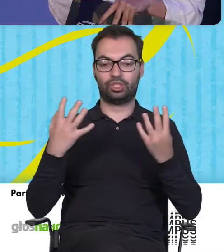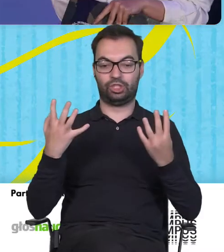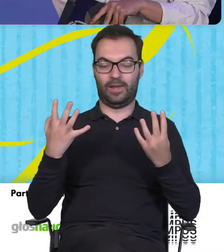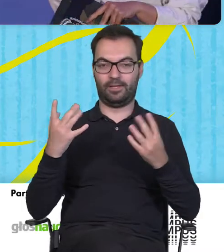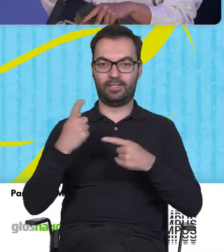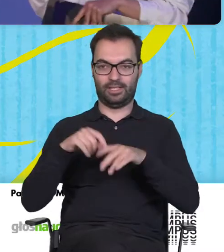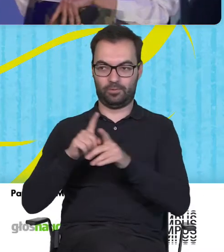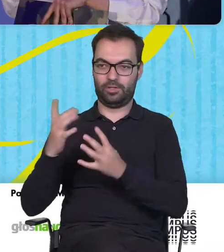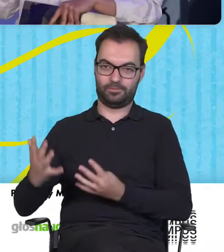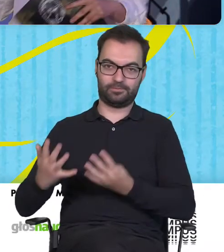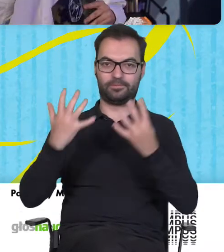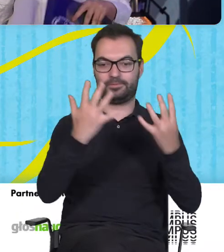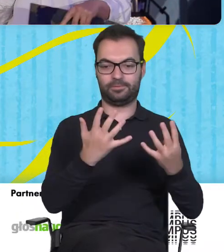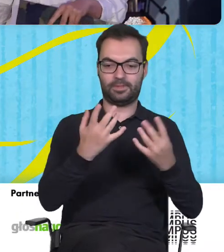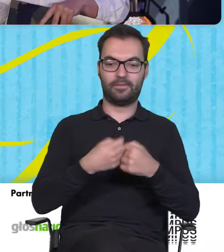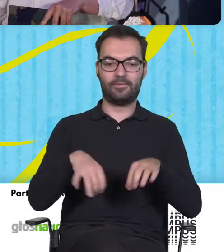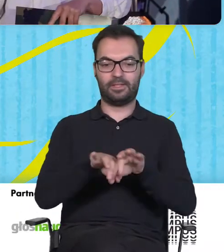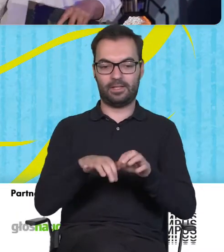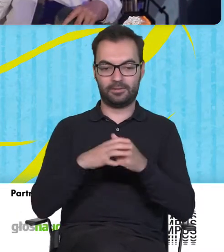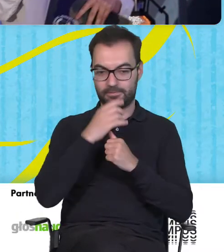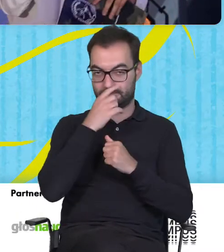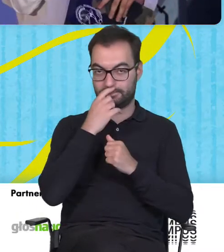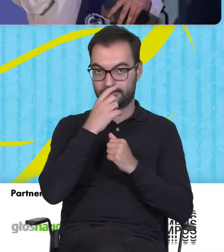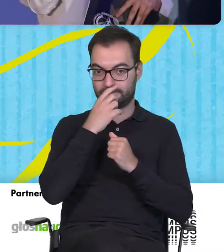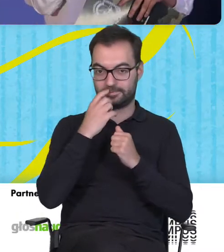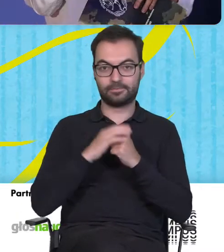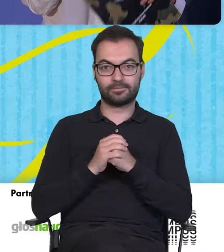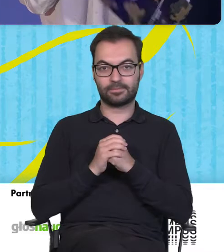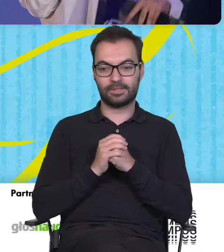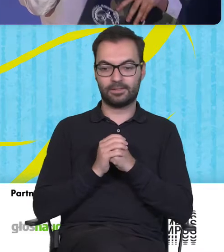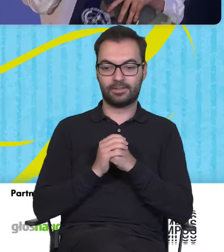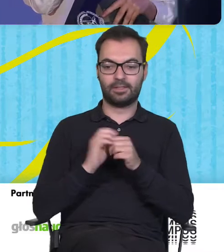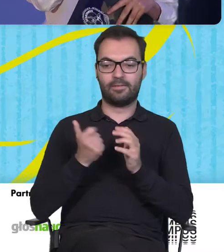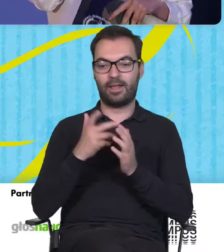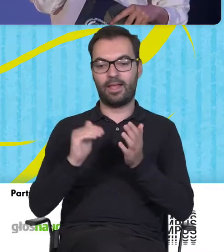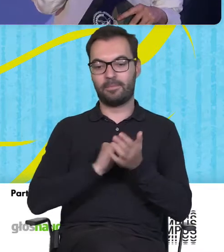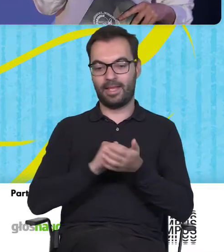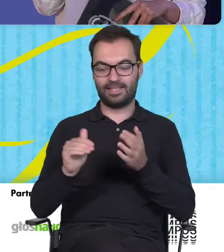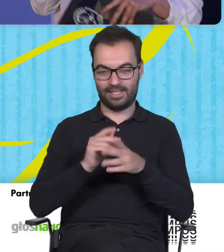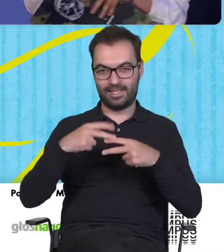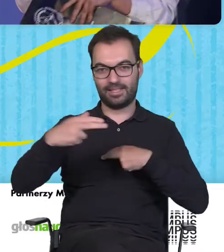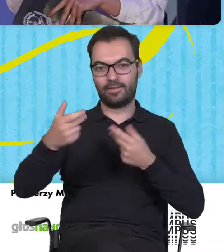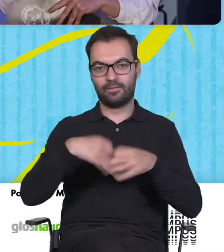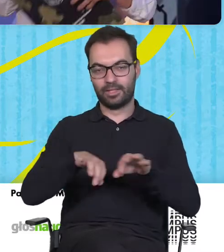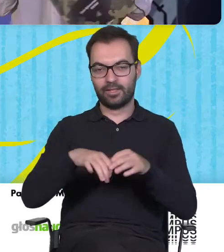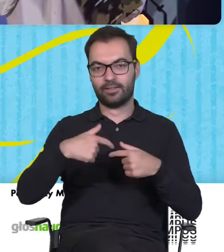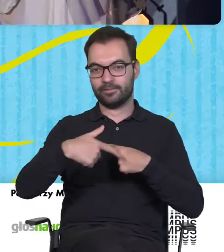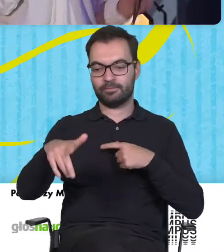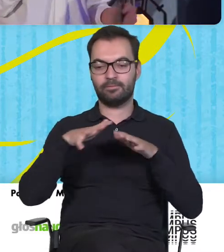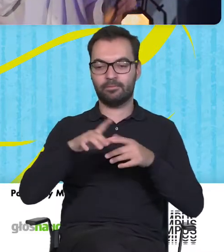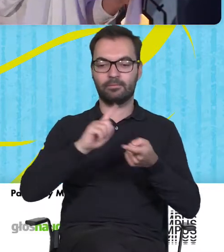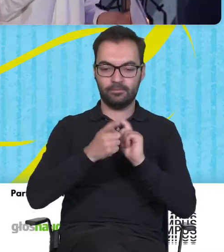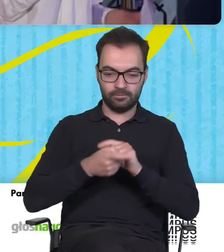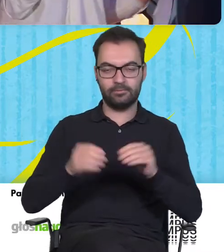szczęśliwych drużyn, którym się to udało. Przez miesiące trwania finału mieliśmy mnóstwo